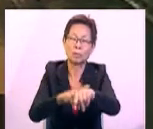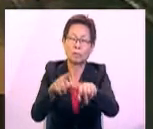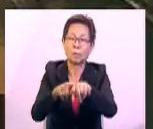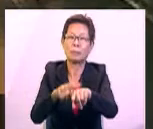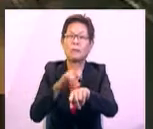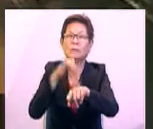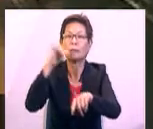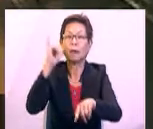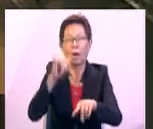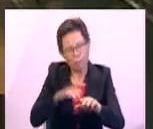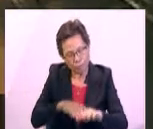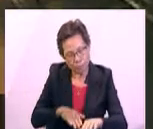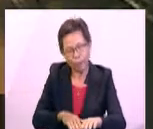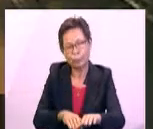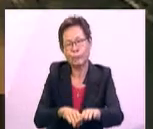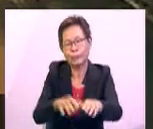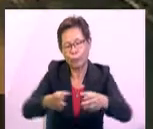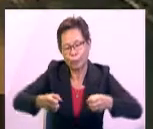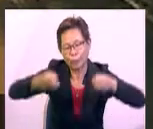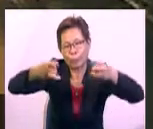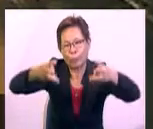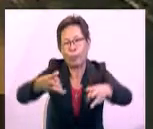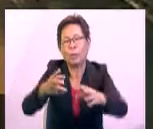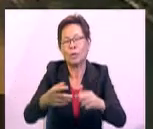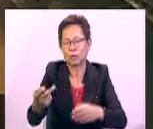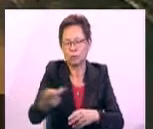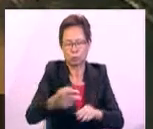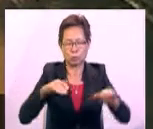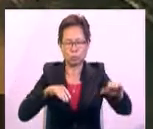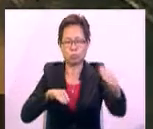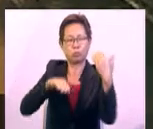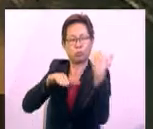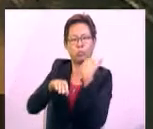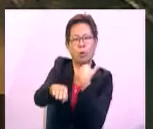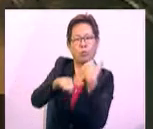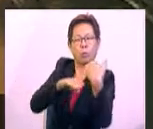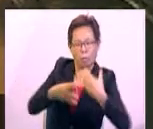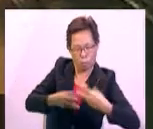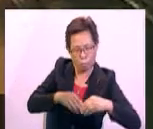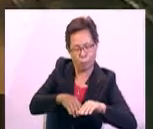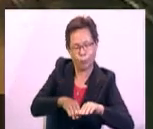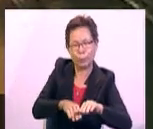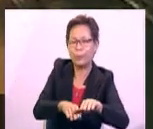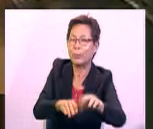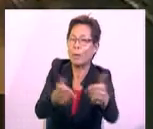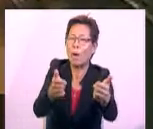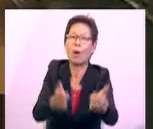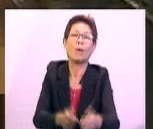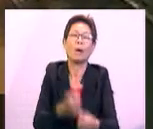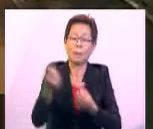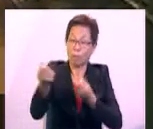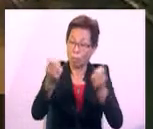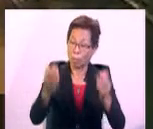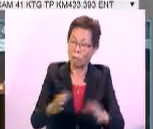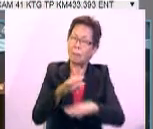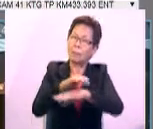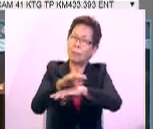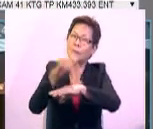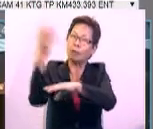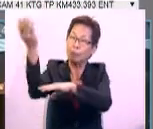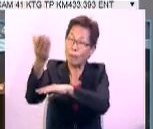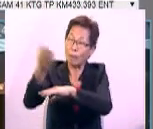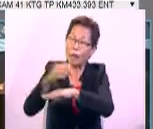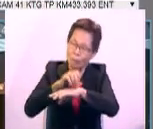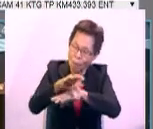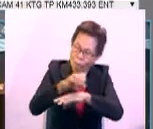dilaporkan masih lancar di sepanjang lebuh raya di kedua-dua arah. Sedikit pesanan kepada pengguna-pengguna lebuh raya, pandulah dengan